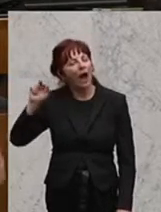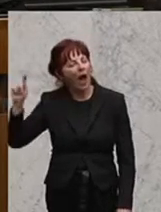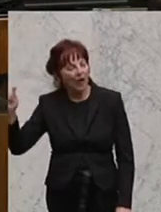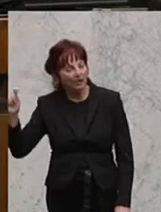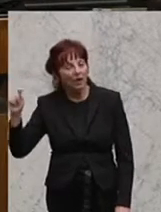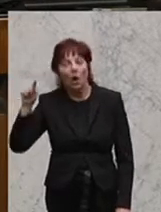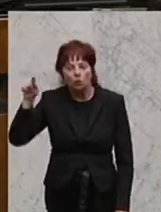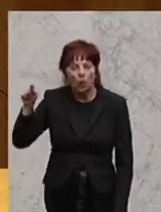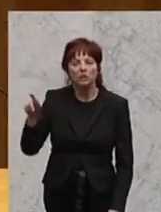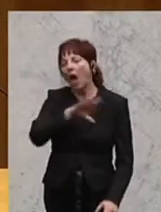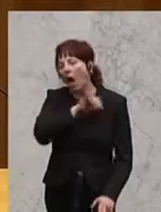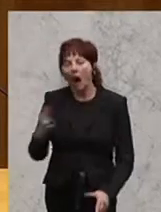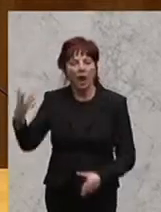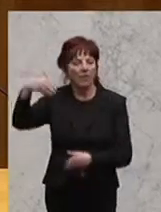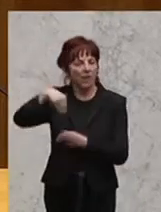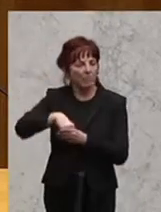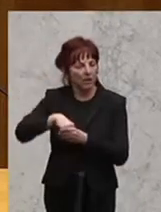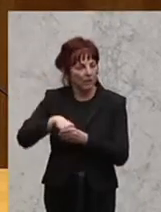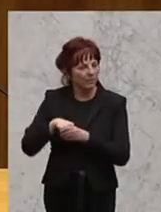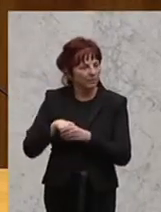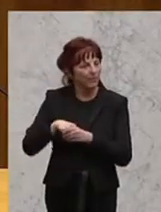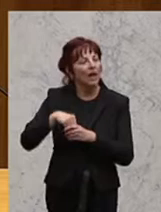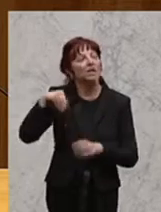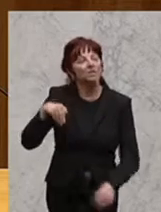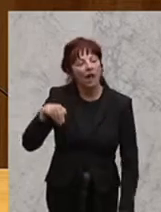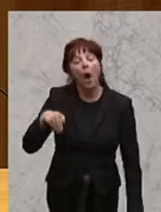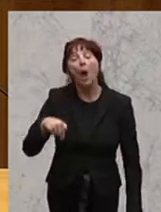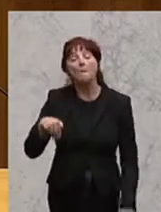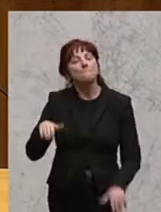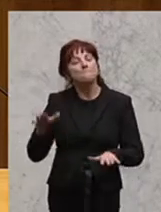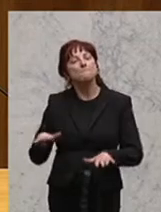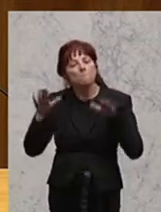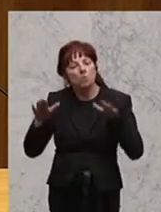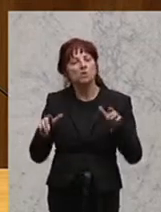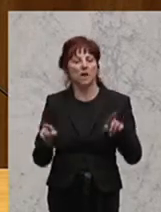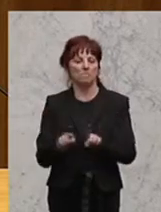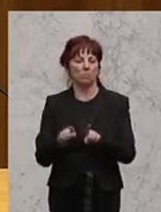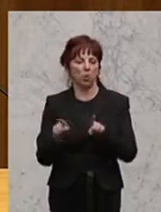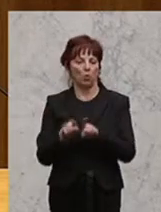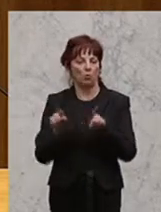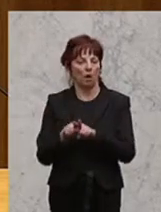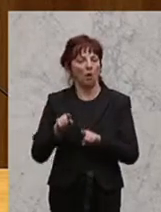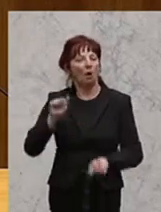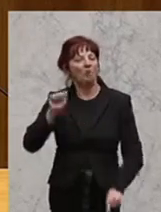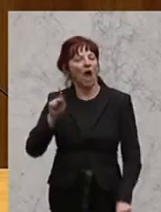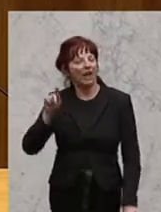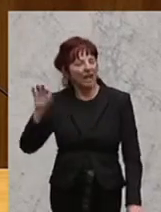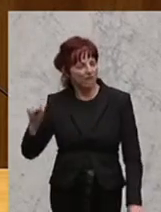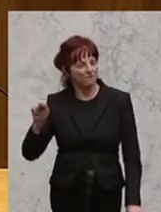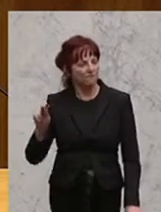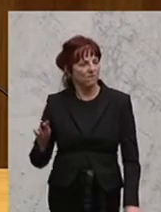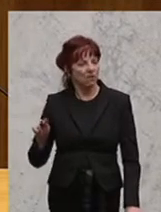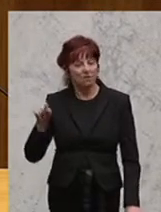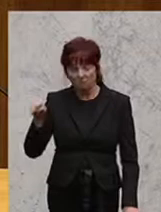sitzen Sie alle drinnen. Adib, Milli Görisch und die Muslimbrüder. Das ist nicht eine Antwort auf die, oder